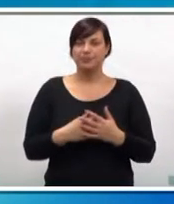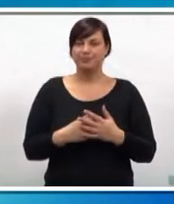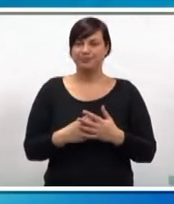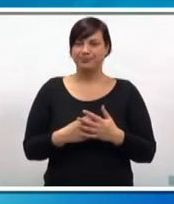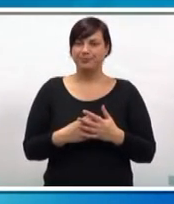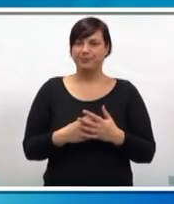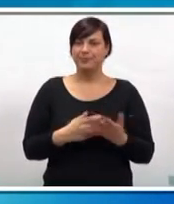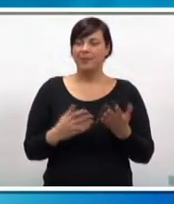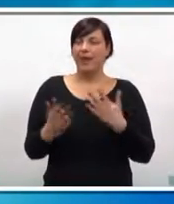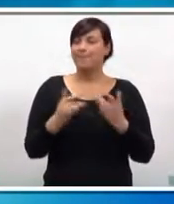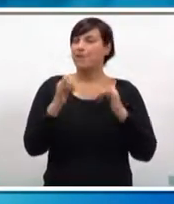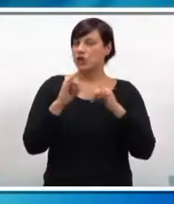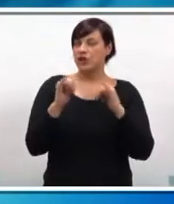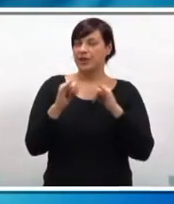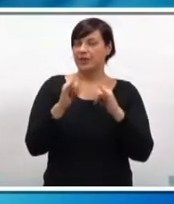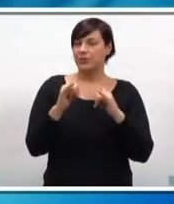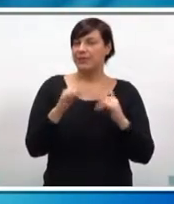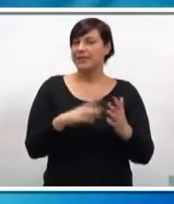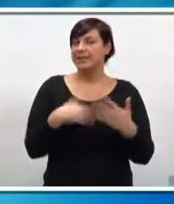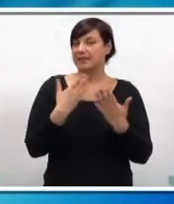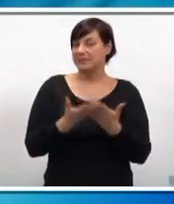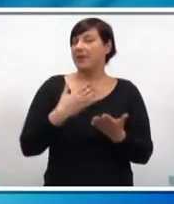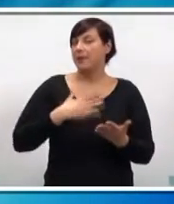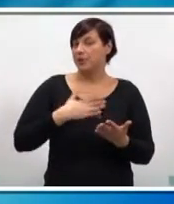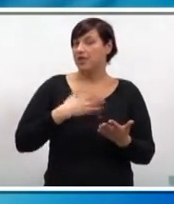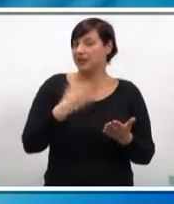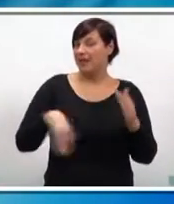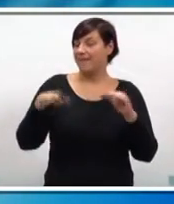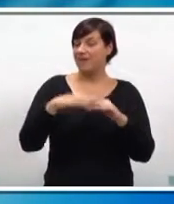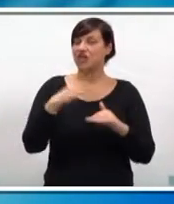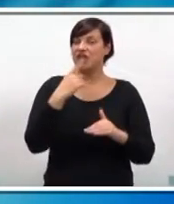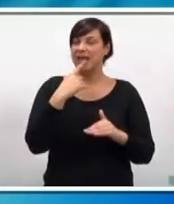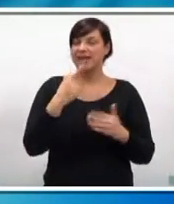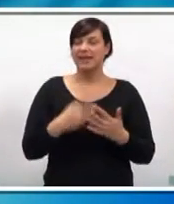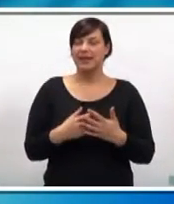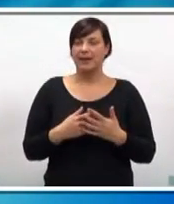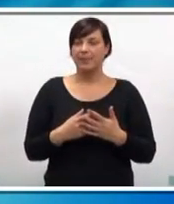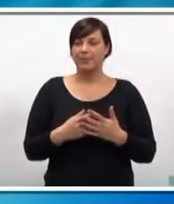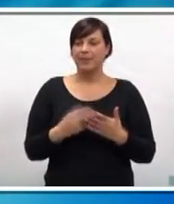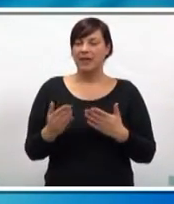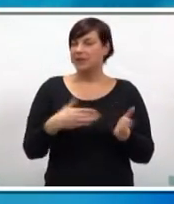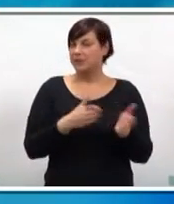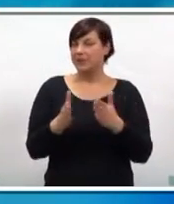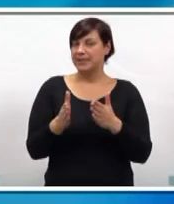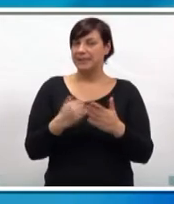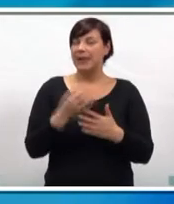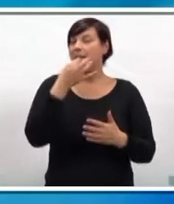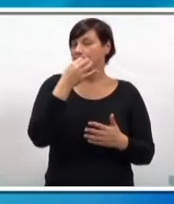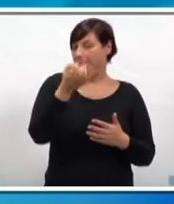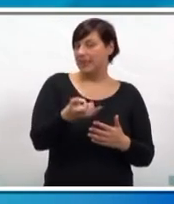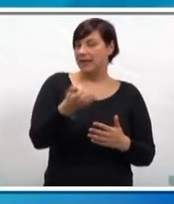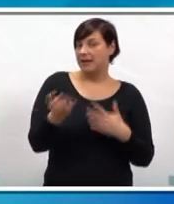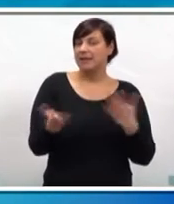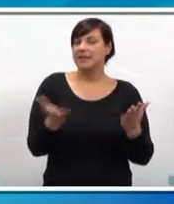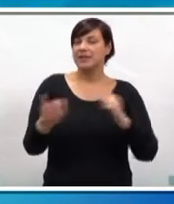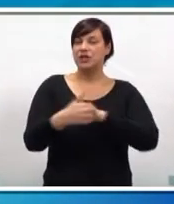na turističku. Pa pošto je turizam i ekonomija, sigurno mi je bilo poželjno da je više jezika, s obzirom na smjeri to. Postavlja se